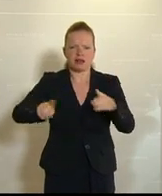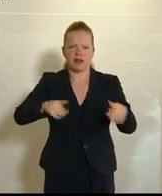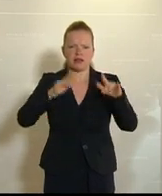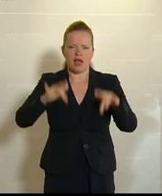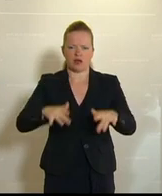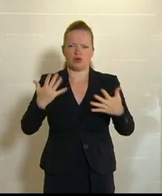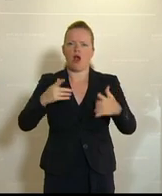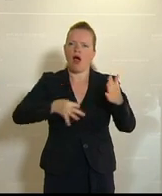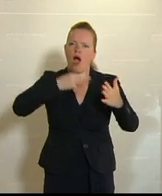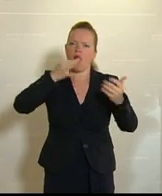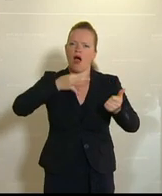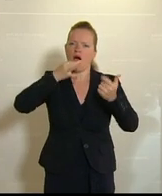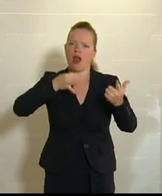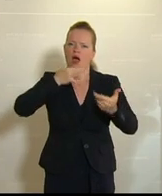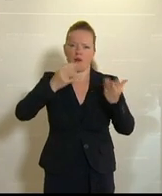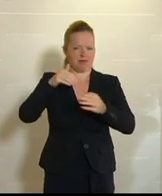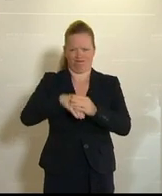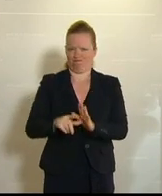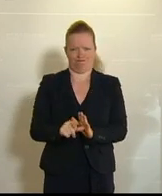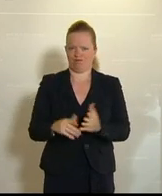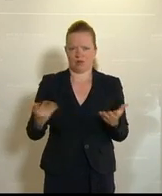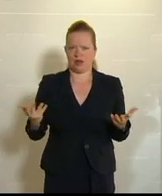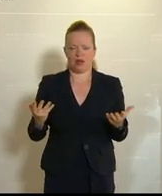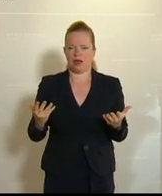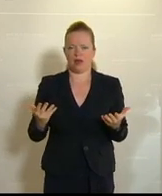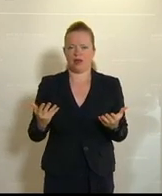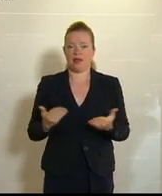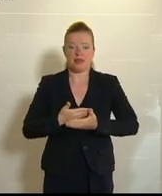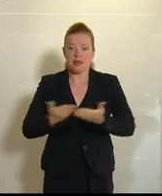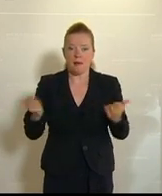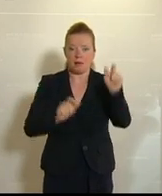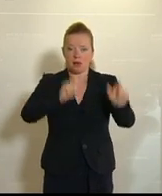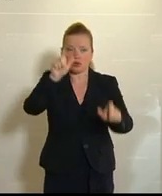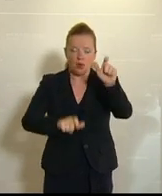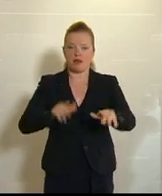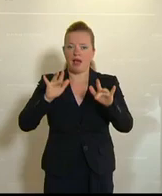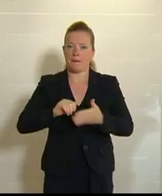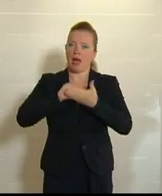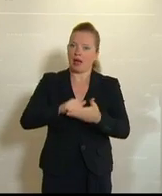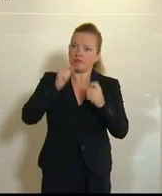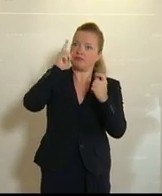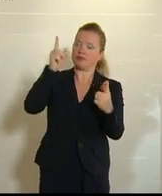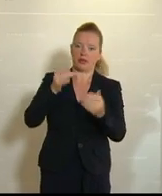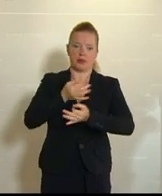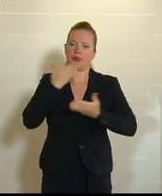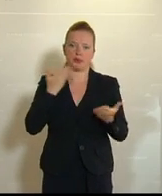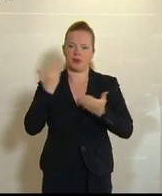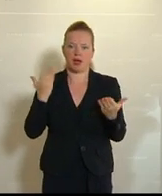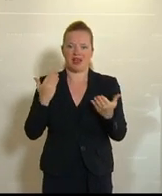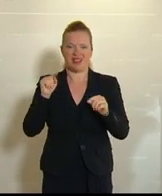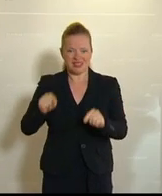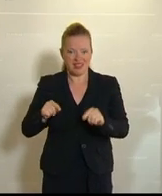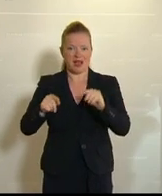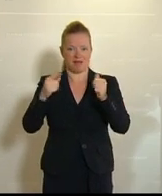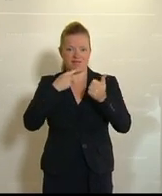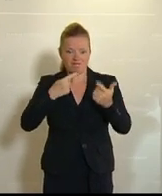denke, dass Sie damit niemanden von denen beeindrucken, die Sie damit beeindrucken wollen. Es kommt zu spät und es hat